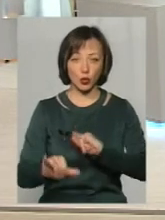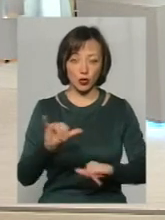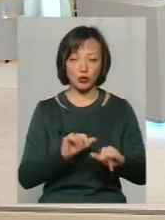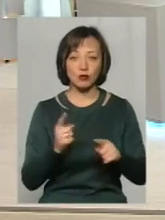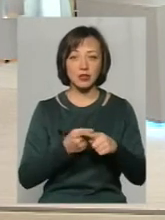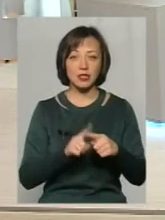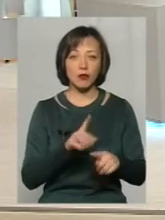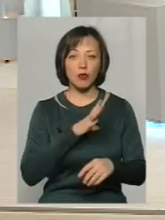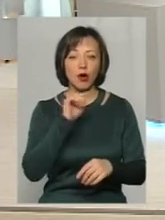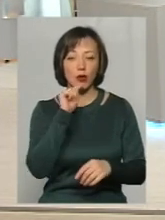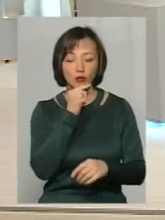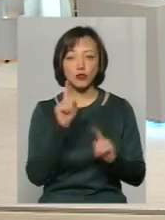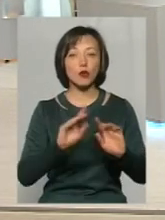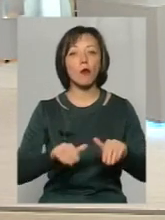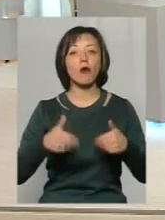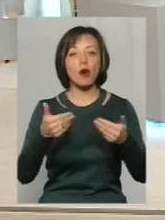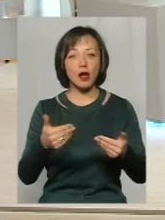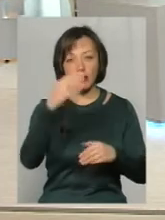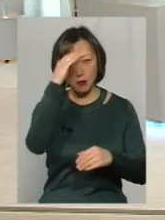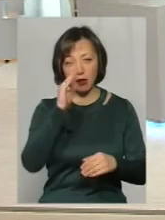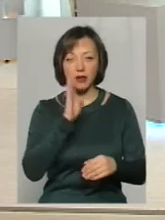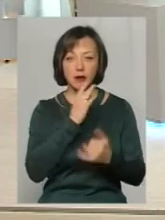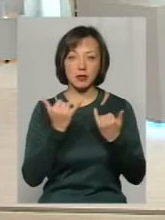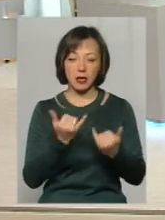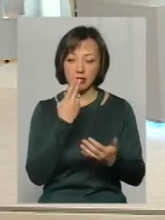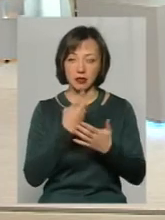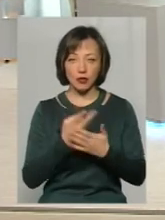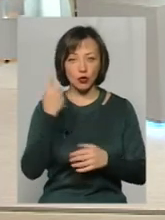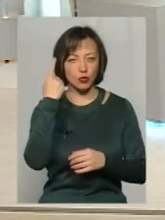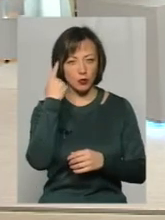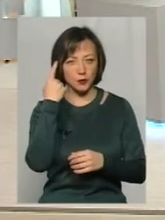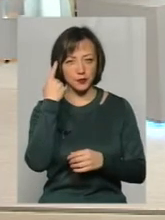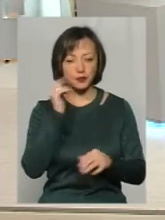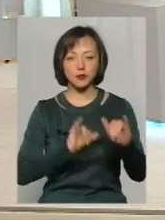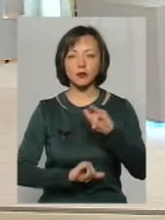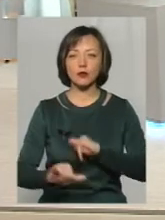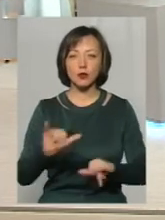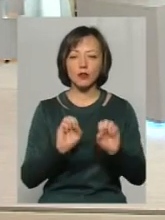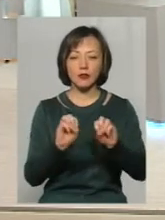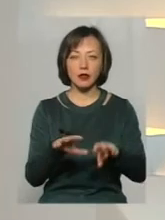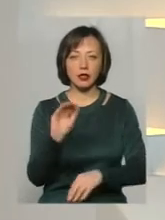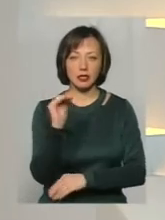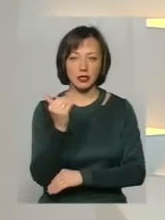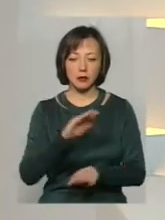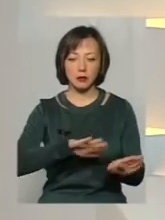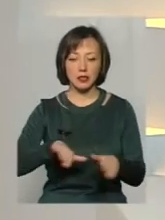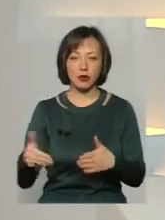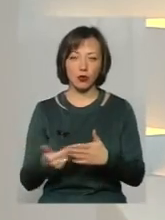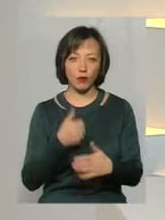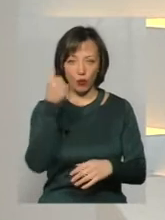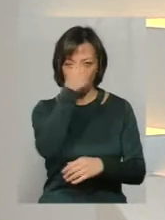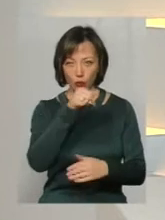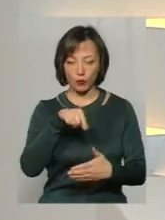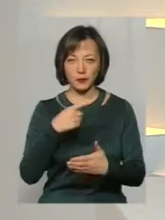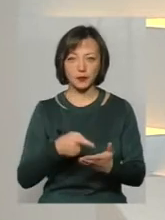щоб це було економніше. Щоб ви порадили от тим батькам, які зараз нас дивляться і думають, куди ж віддати дитину після Нового року до приймати? Ну,